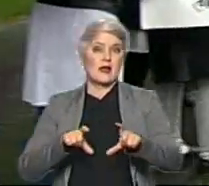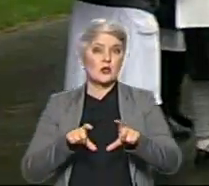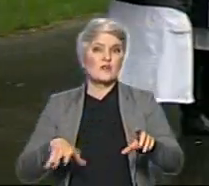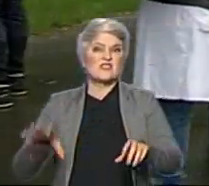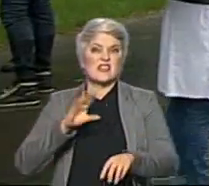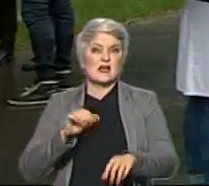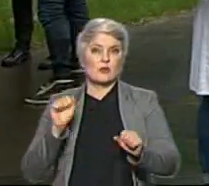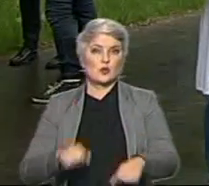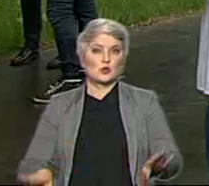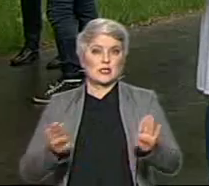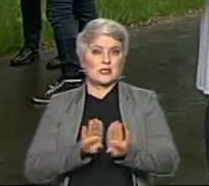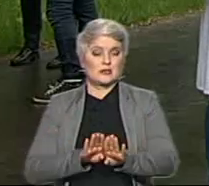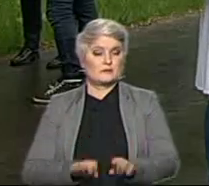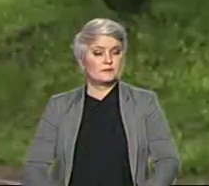закрити.